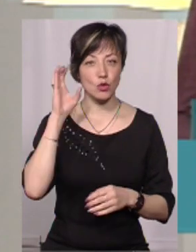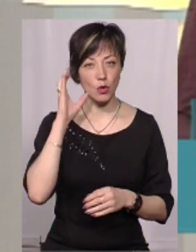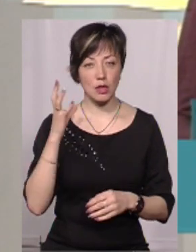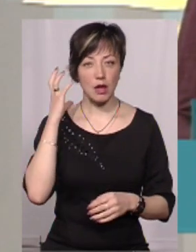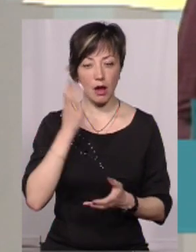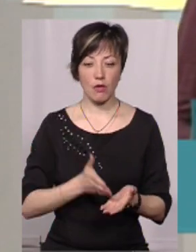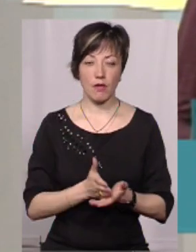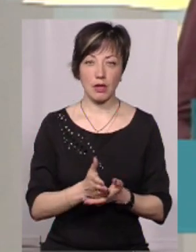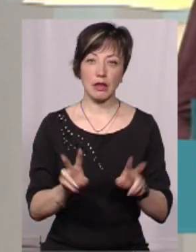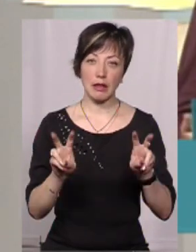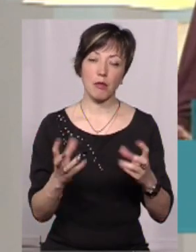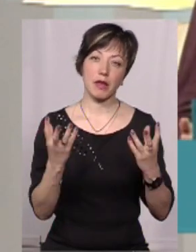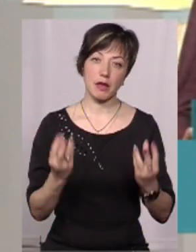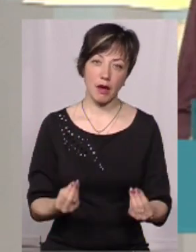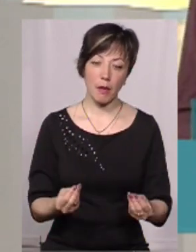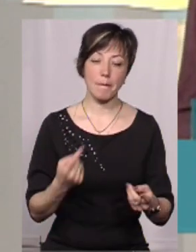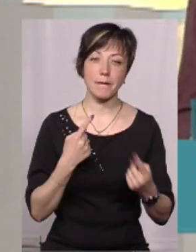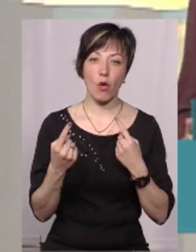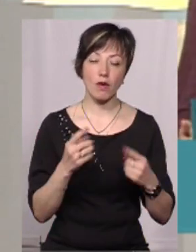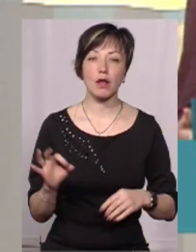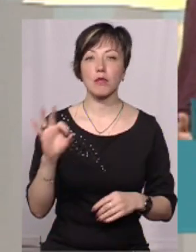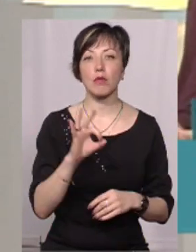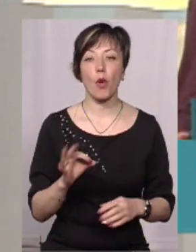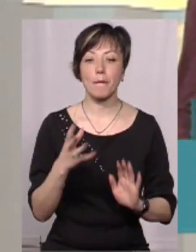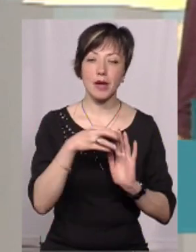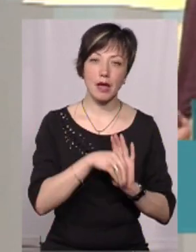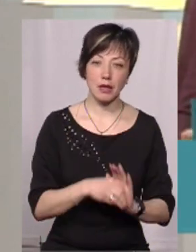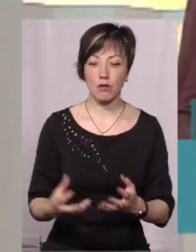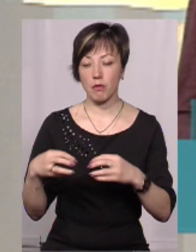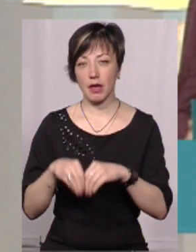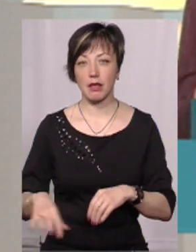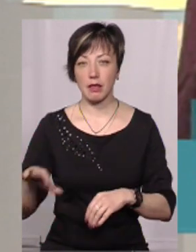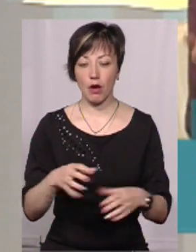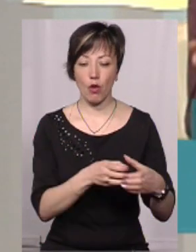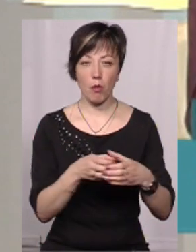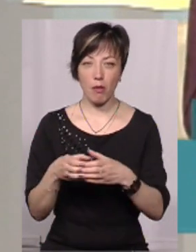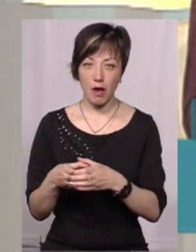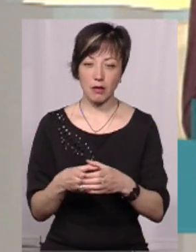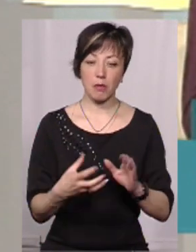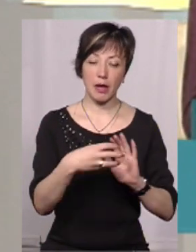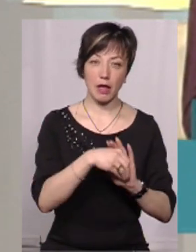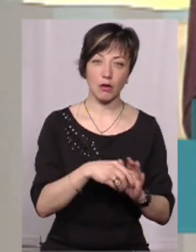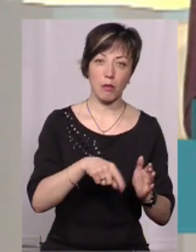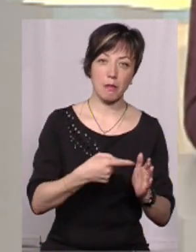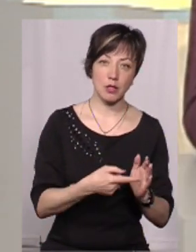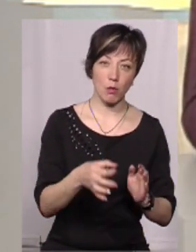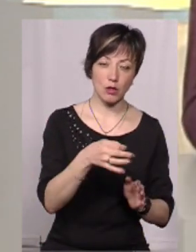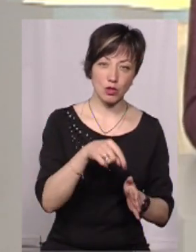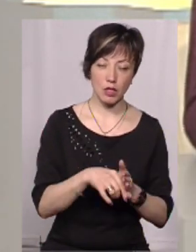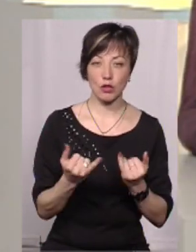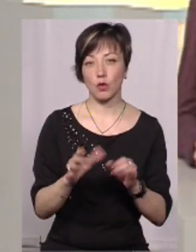слухати радіоверсію «Теми дня». Ми говорили про приєднання і об'єднання тергромад, приєднання до міст обласного значення.